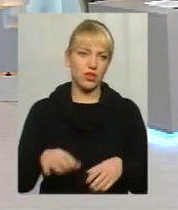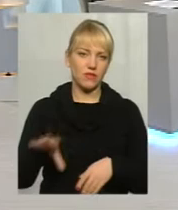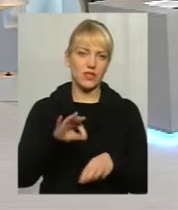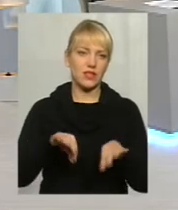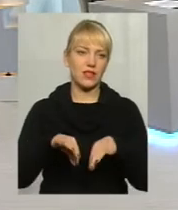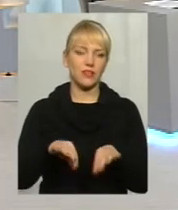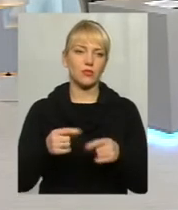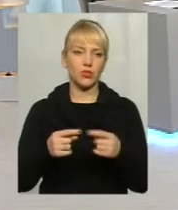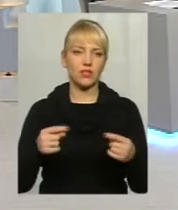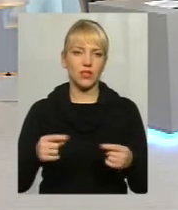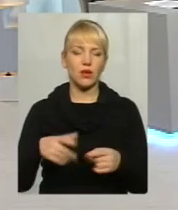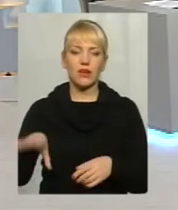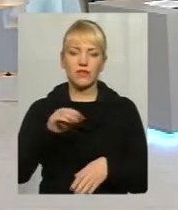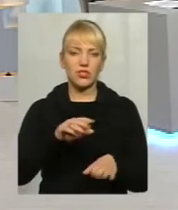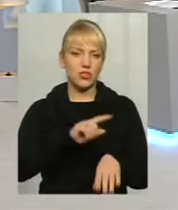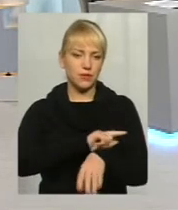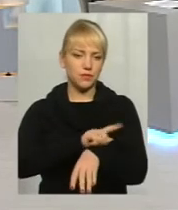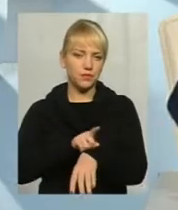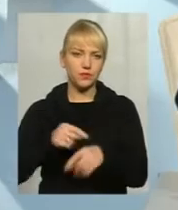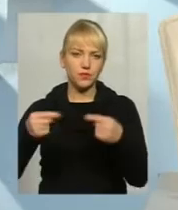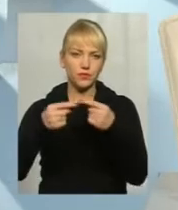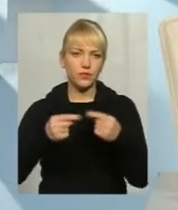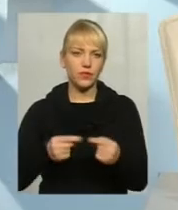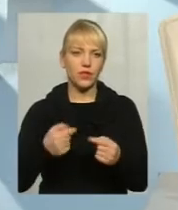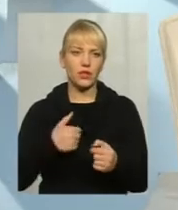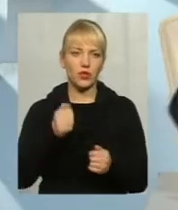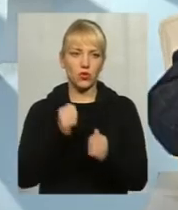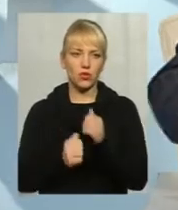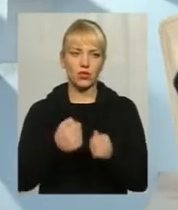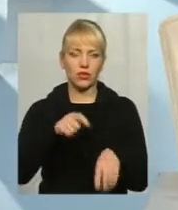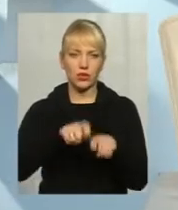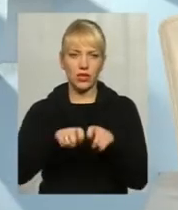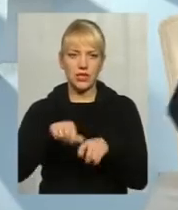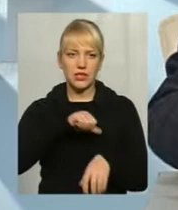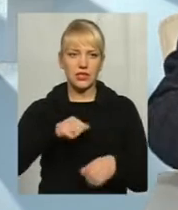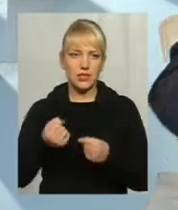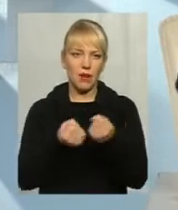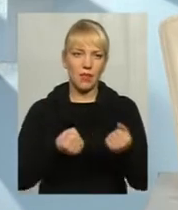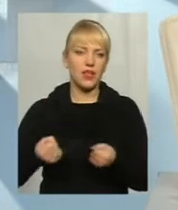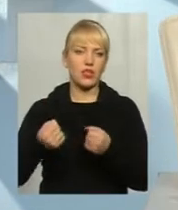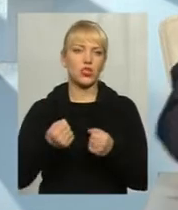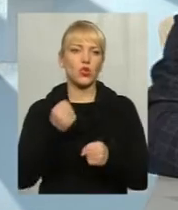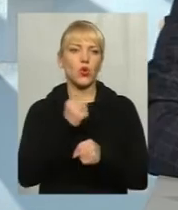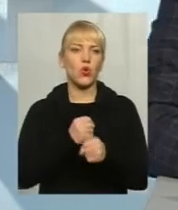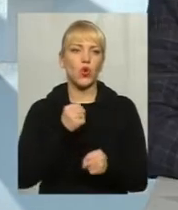транспортні заплати. Вони ходять як часи. Я кожен раз стою в контрольних точках, їжу сам, роблю